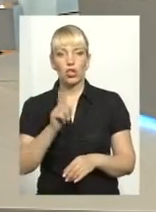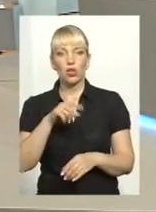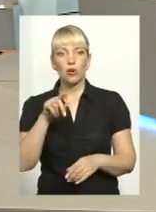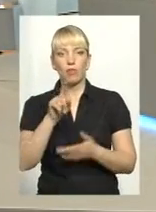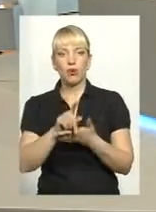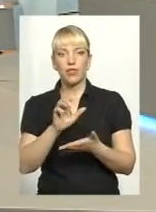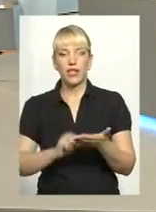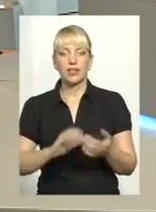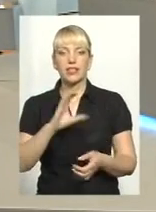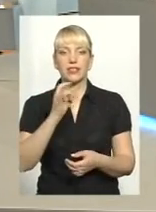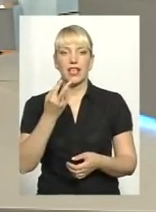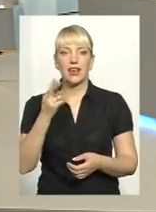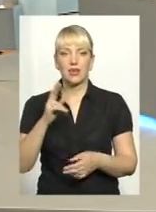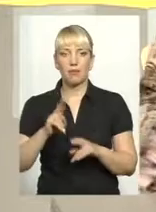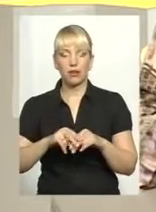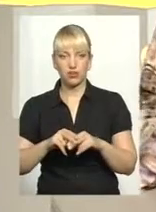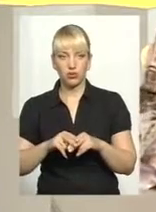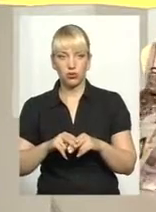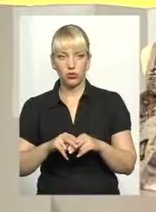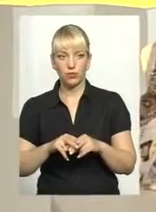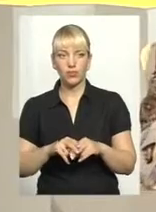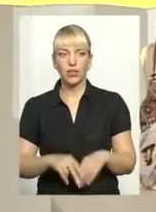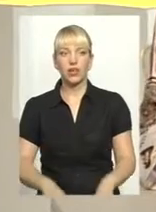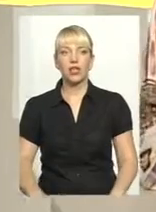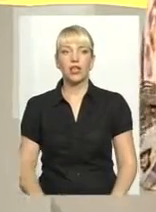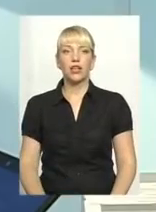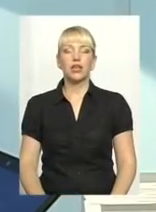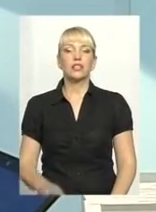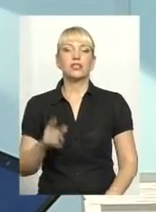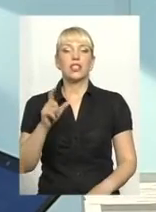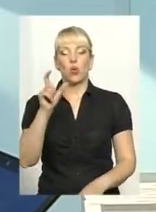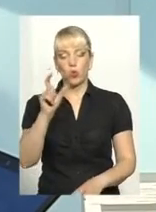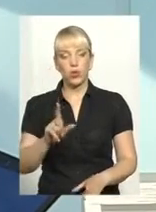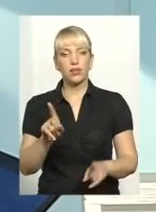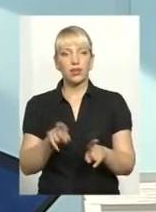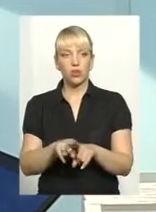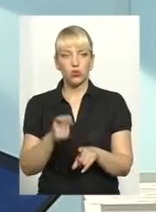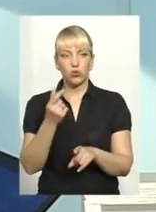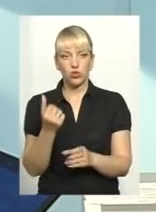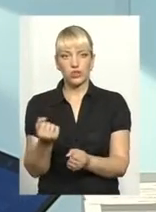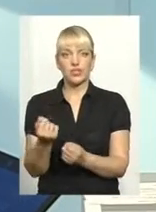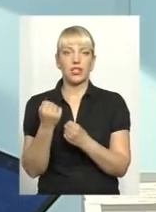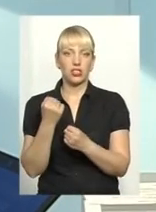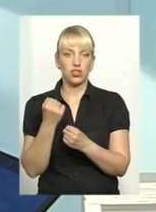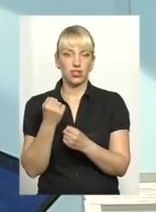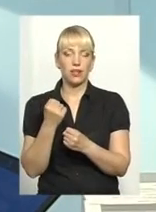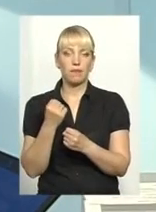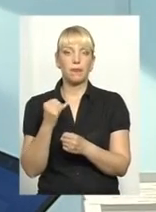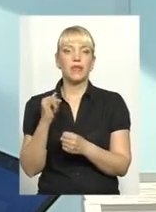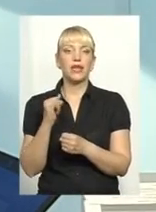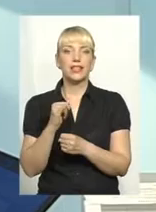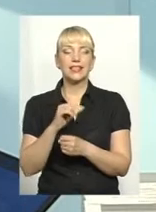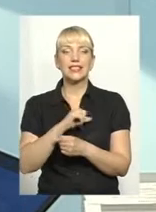номер, серія паспорту. Тобто, по суті, і декларант теж захищений? Так, він теж трошки стає більш захищений. І